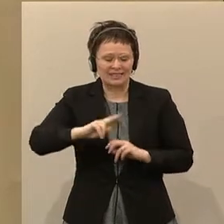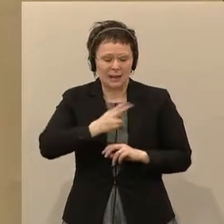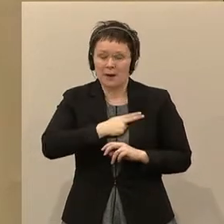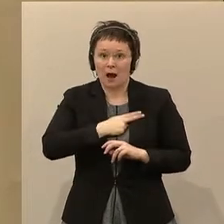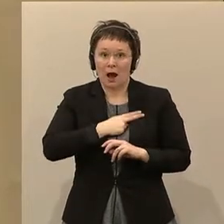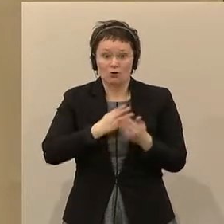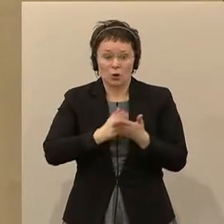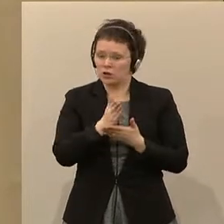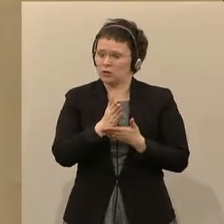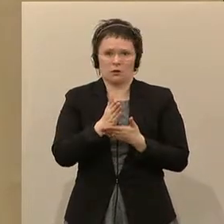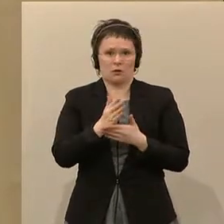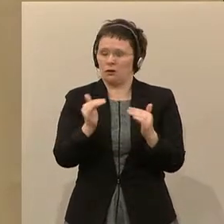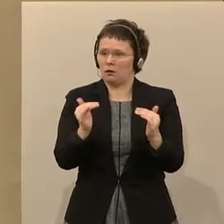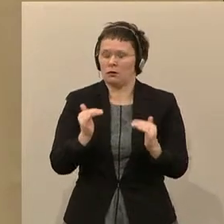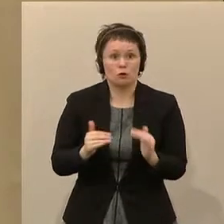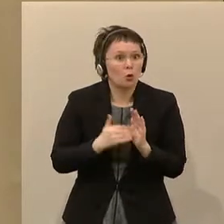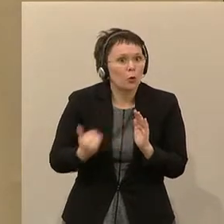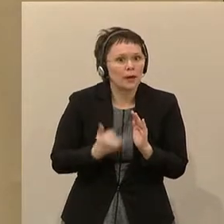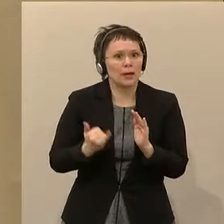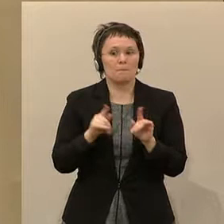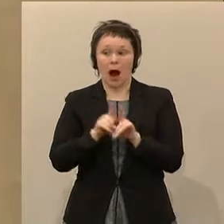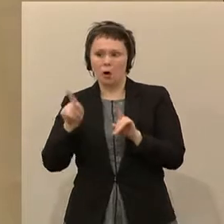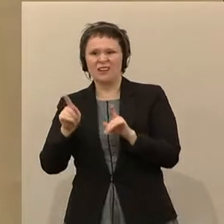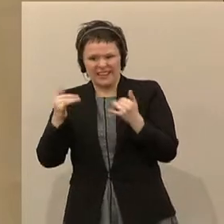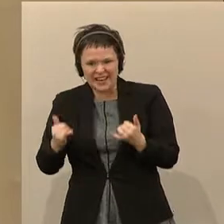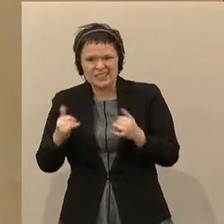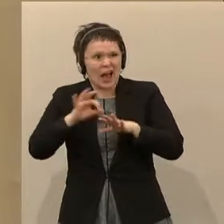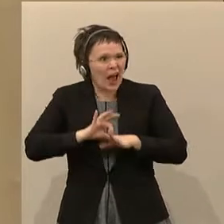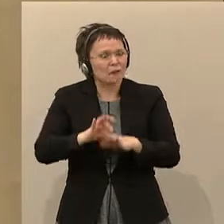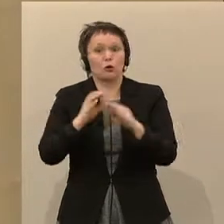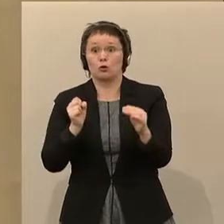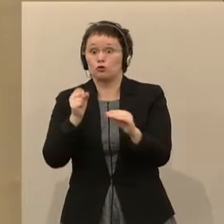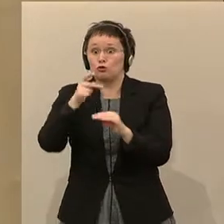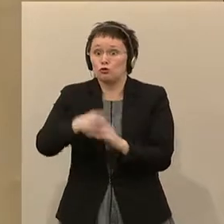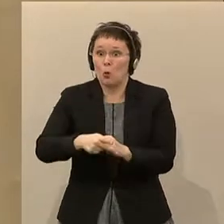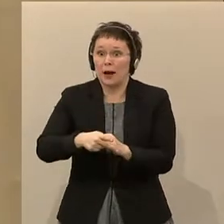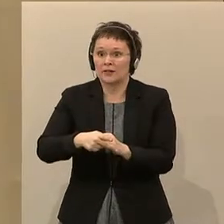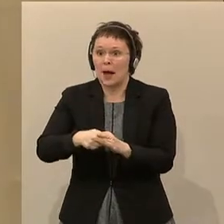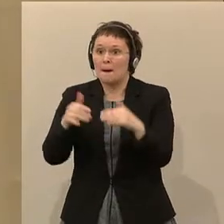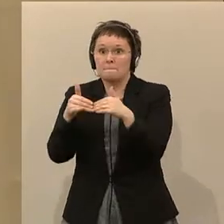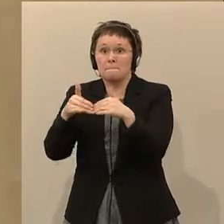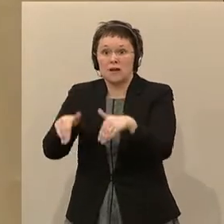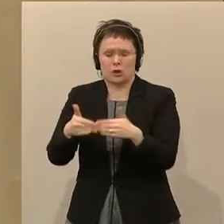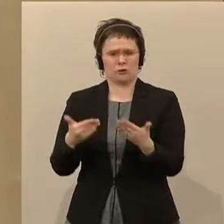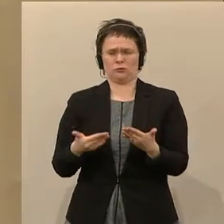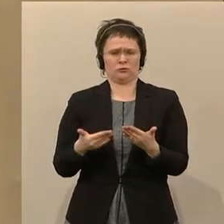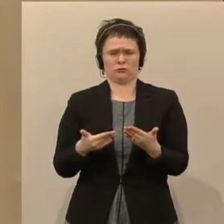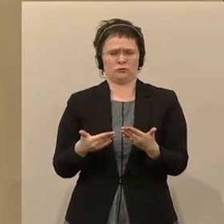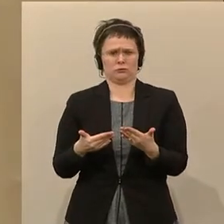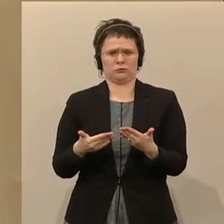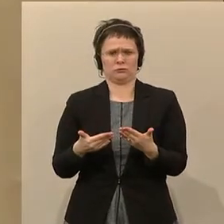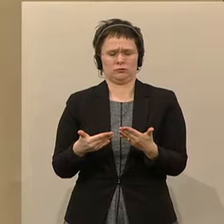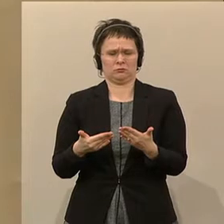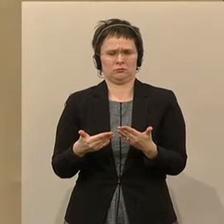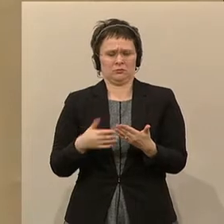Zugangsbeschränkungen ist logischerweise äußerst kontraproduktiv. Und außerdem weigert sich die Bundesregierung, die Ausnahmeregelung für